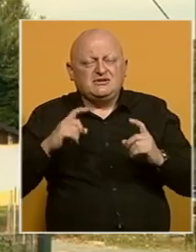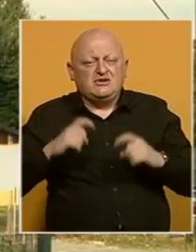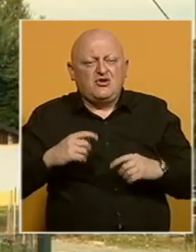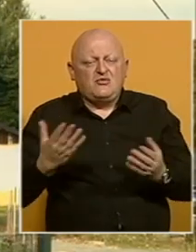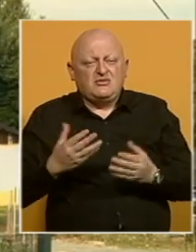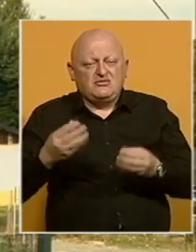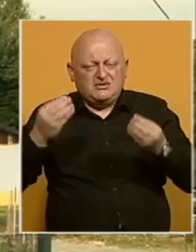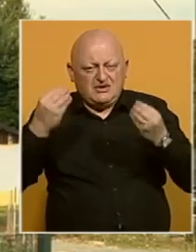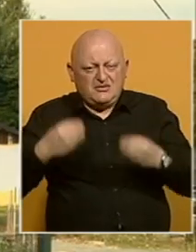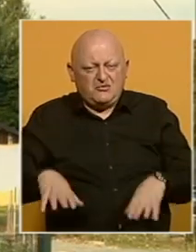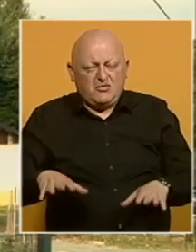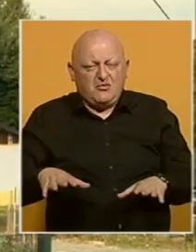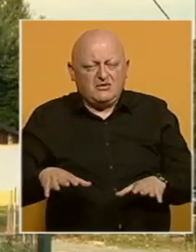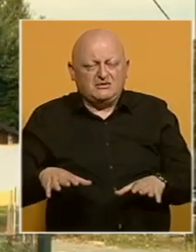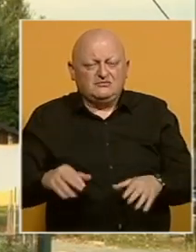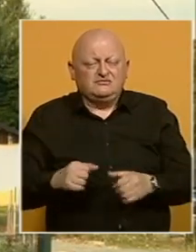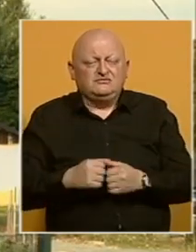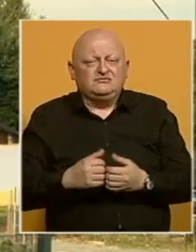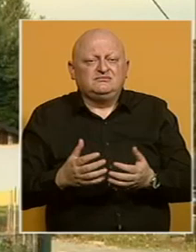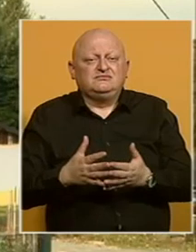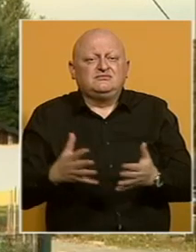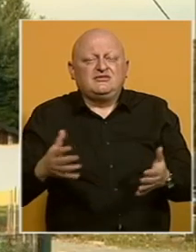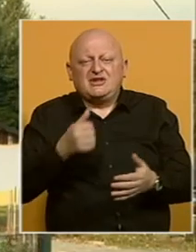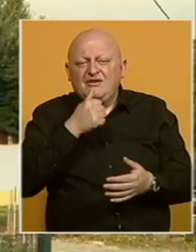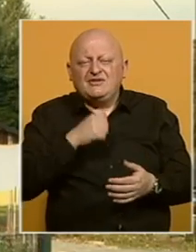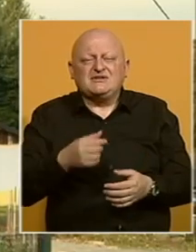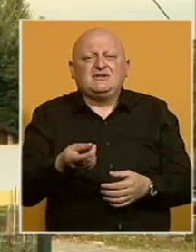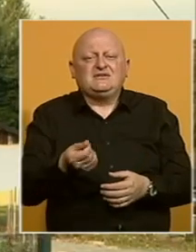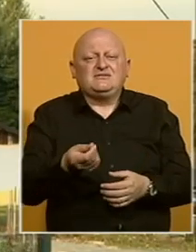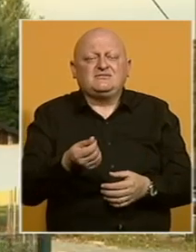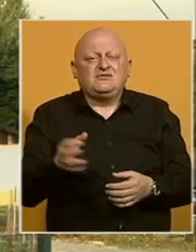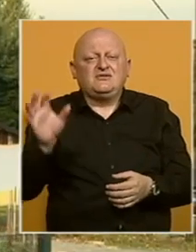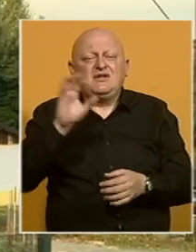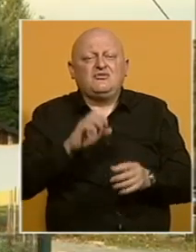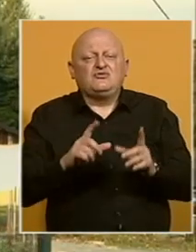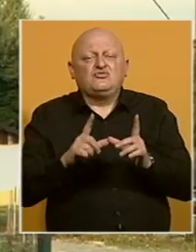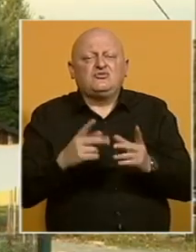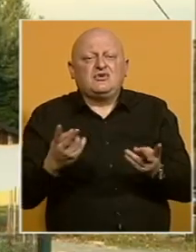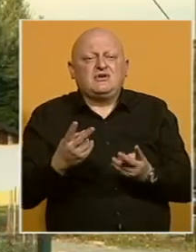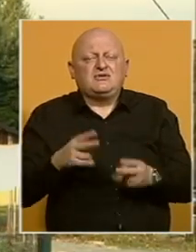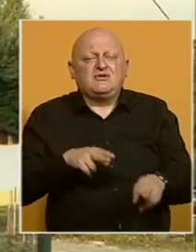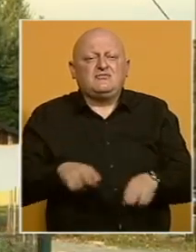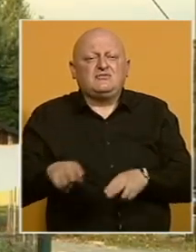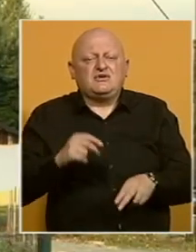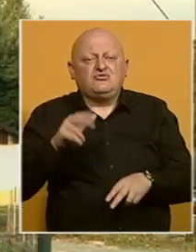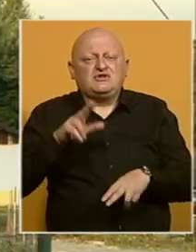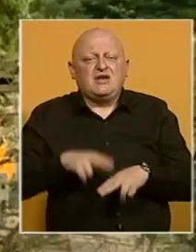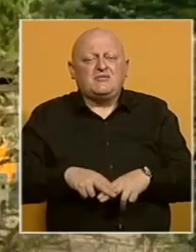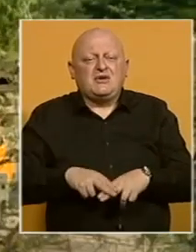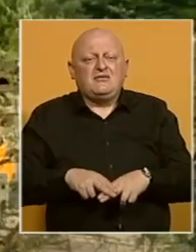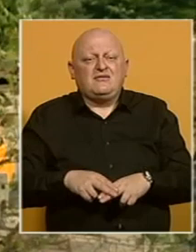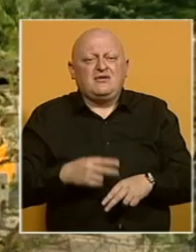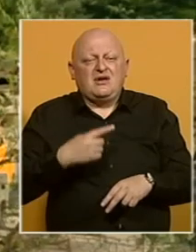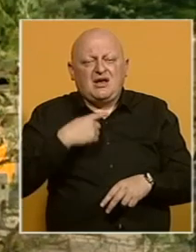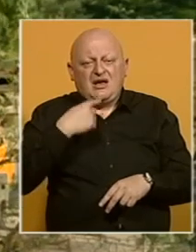jer nam propadaju velika finansijska sredstva od Evropske unije kao i od Ministarstva za ljudska prava.